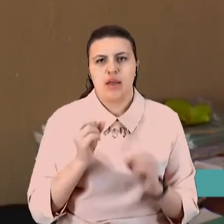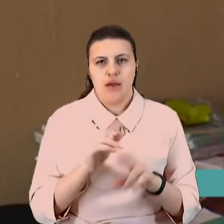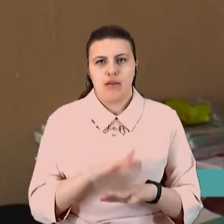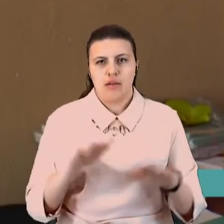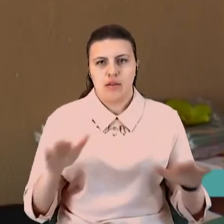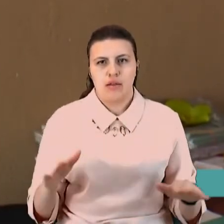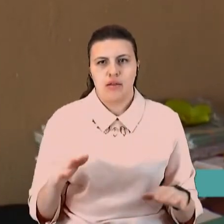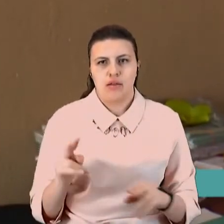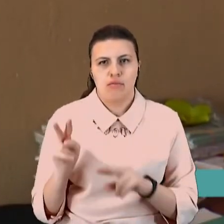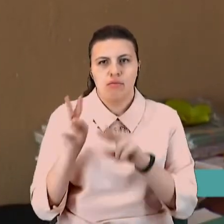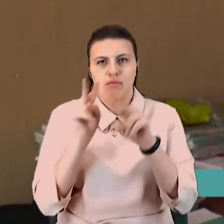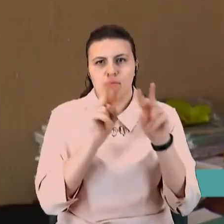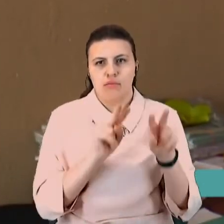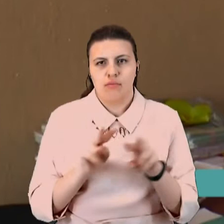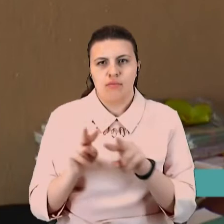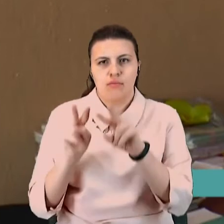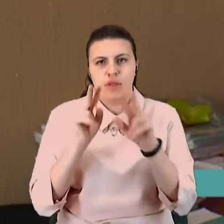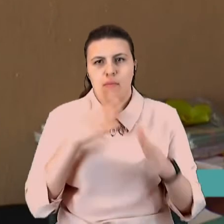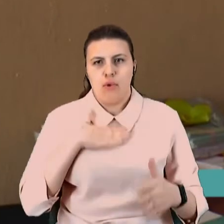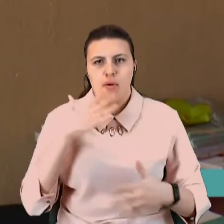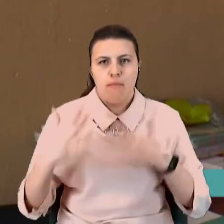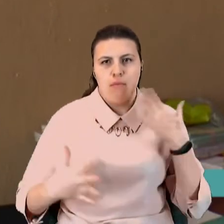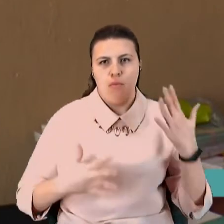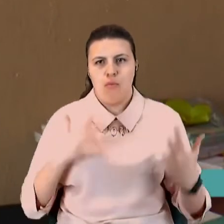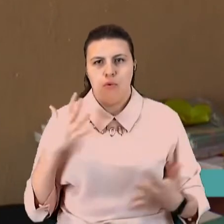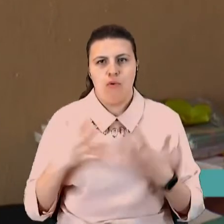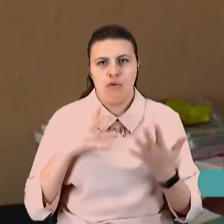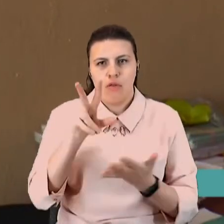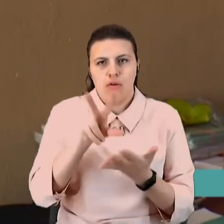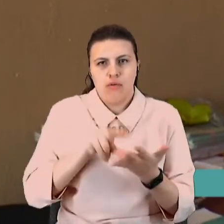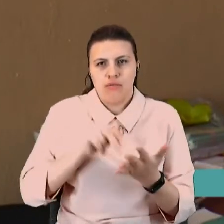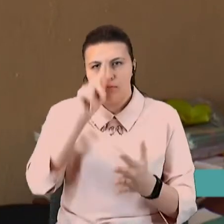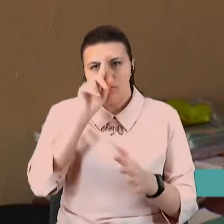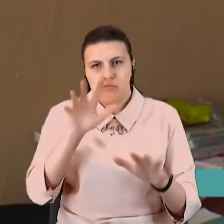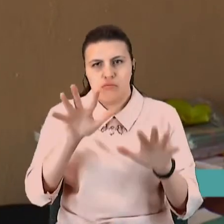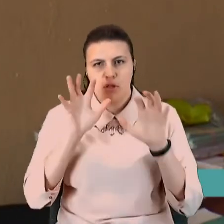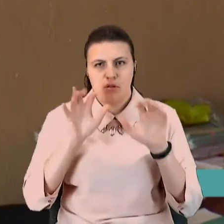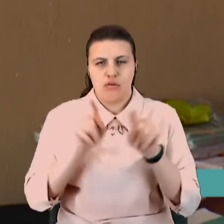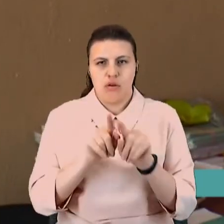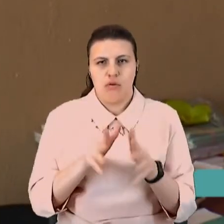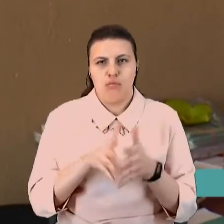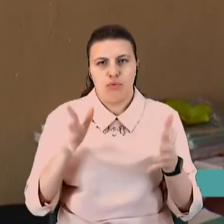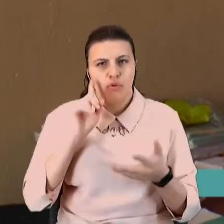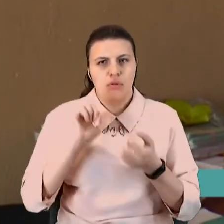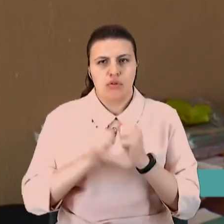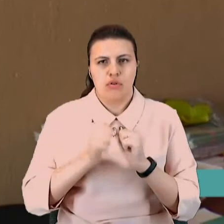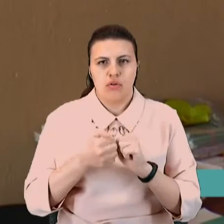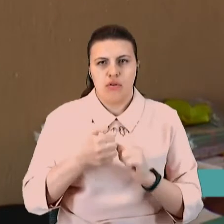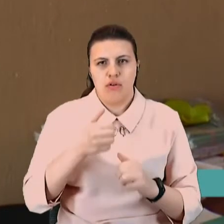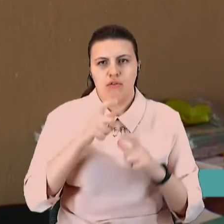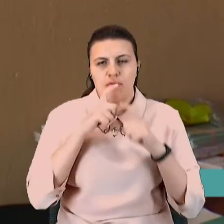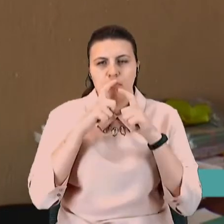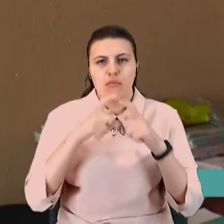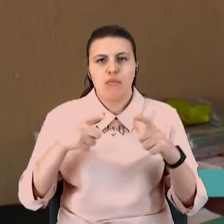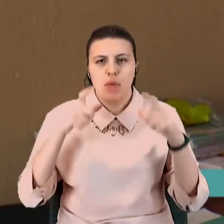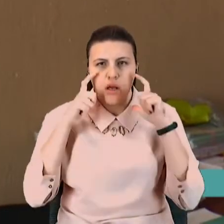уроках за моїми емоціями. Вони перехвачують емоцію і більше запам'ятовують. На жаль, у масці я не